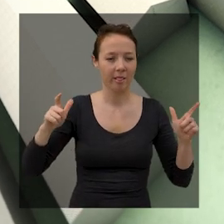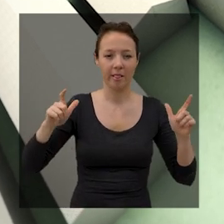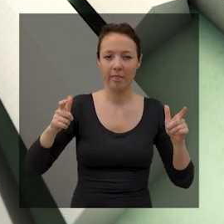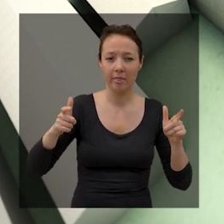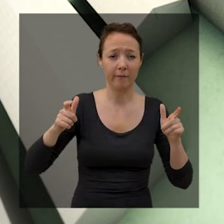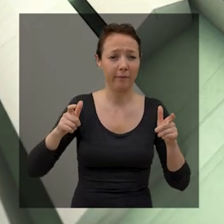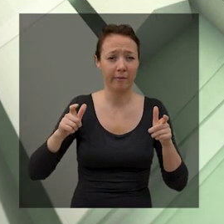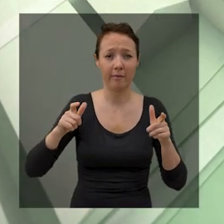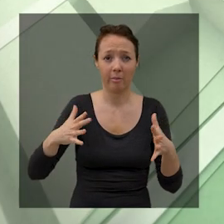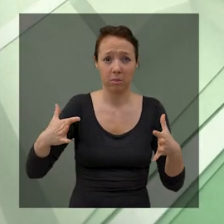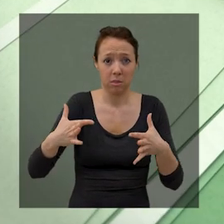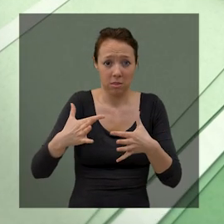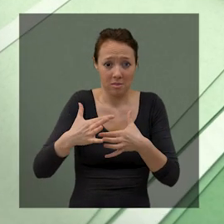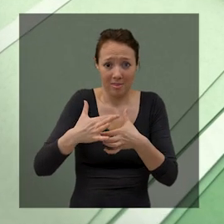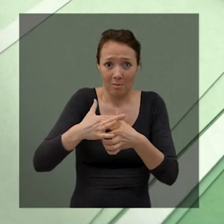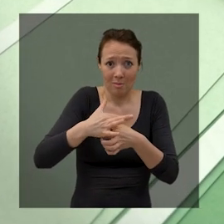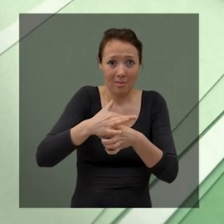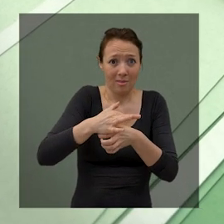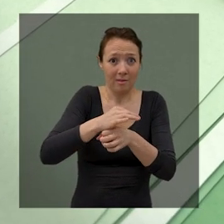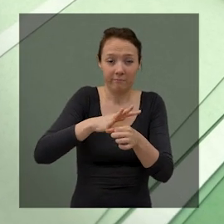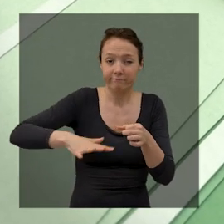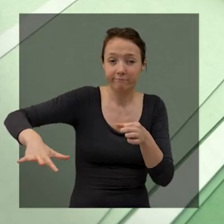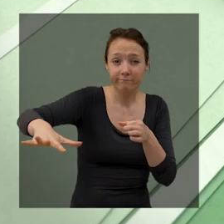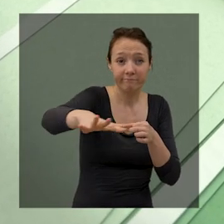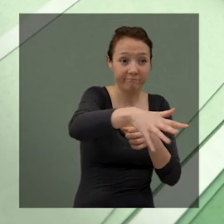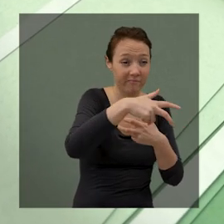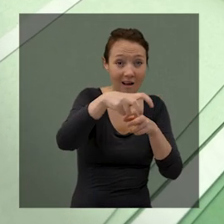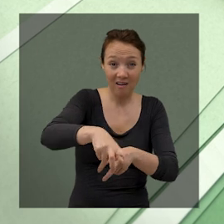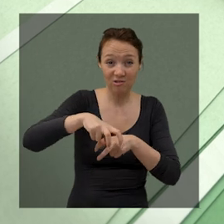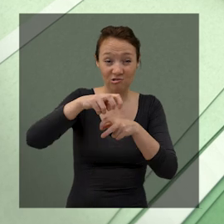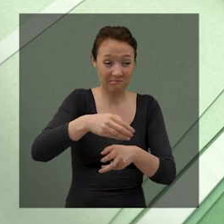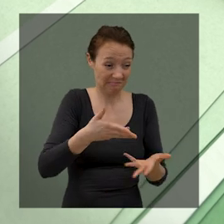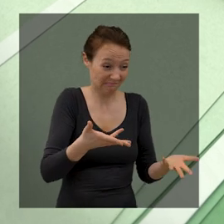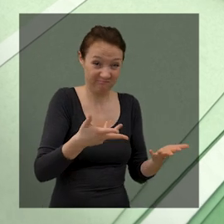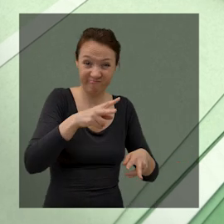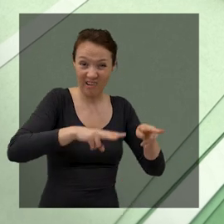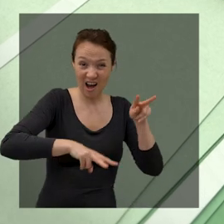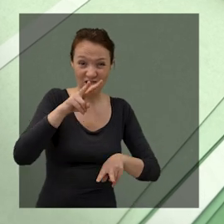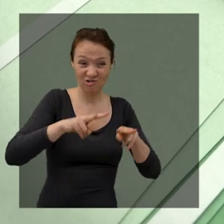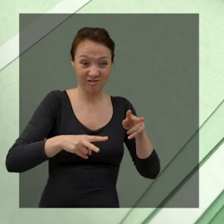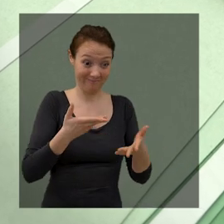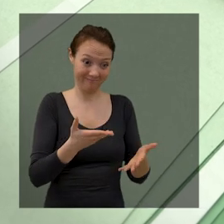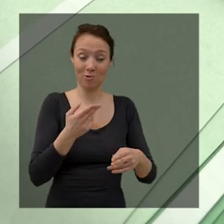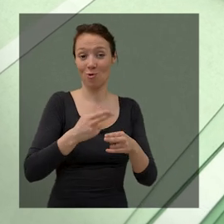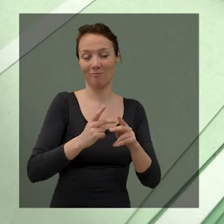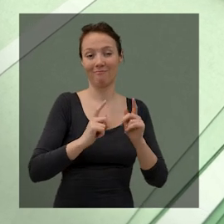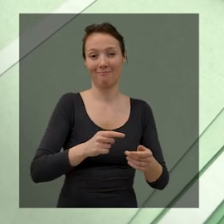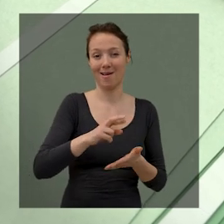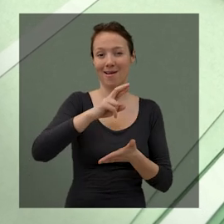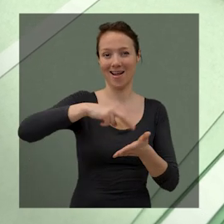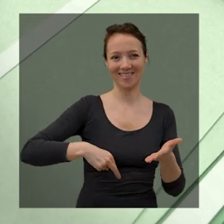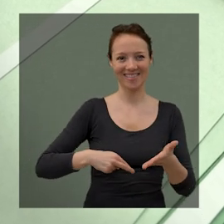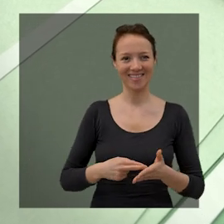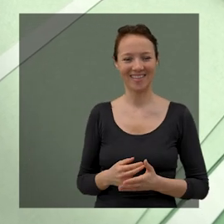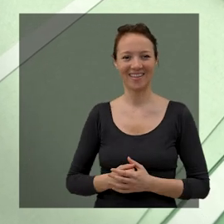-Âge. Peu à peu, l'agglomération se réduit et devient un bourg rural entouré de terres agricoles, qui